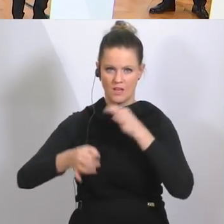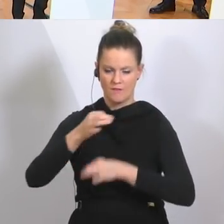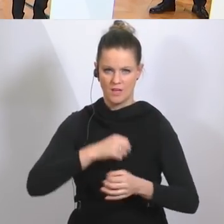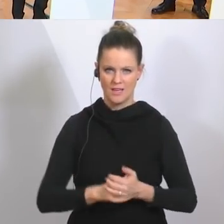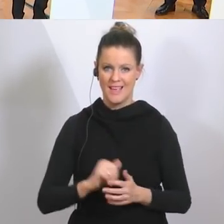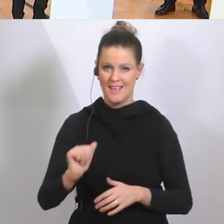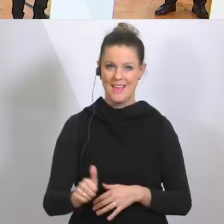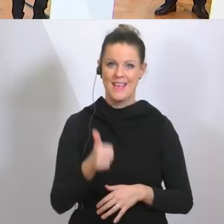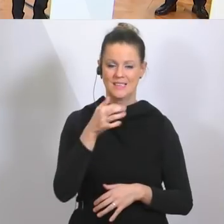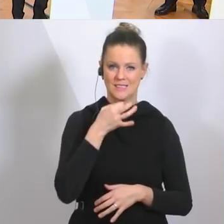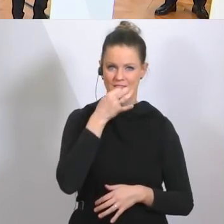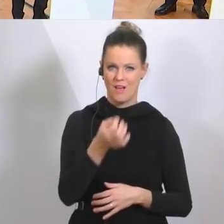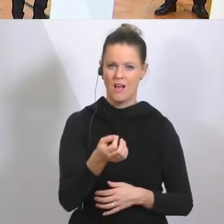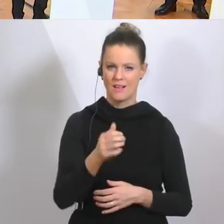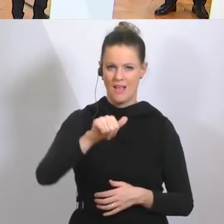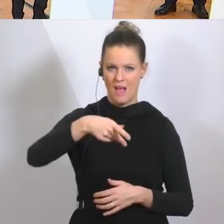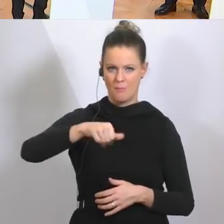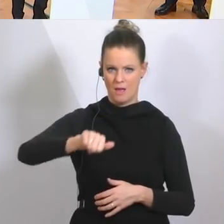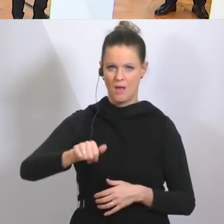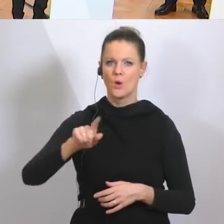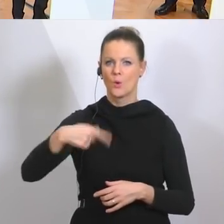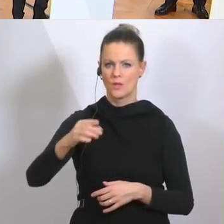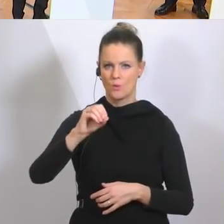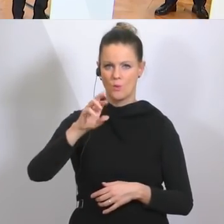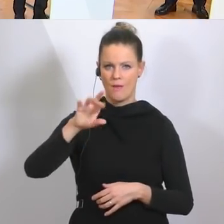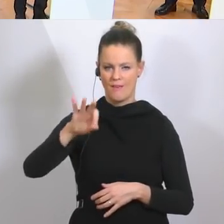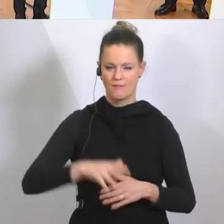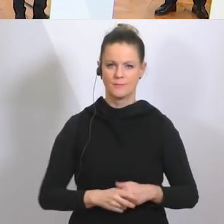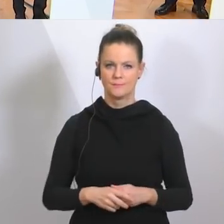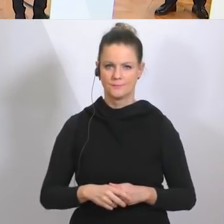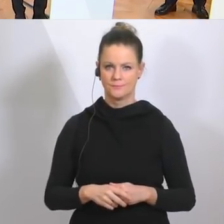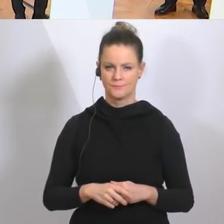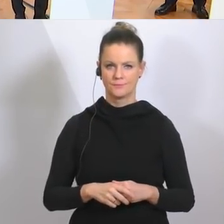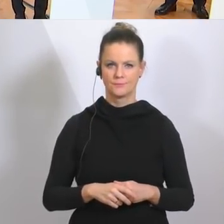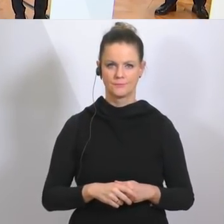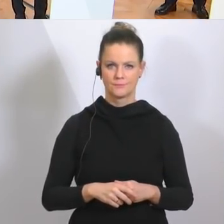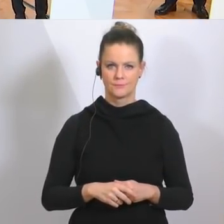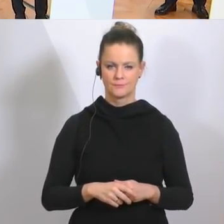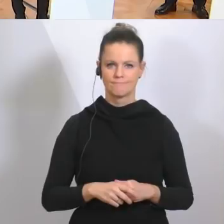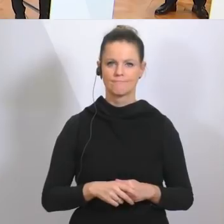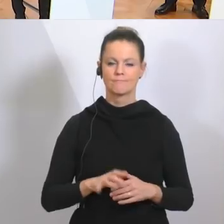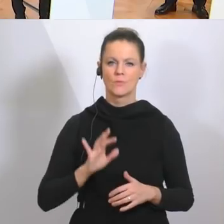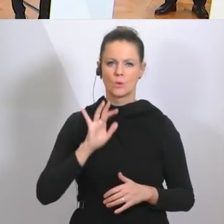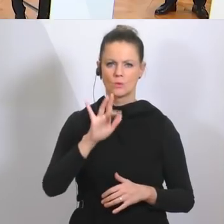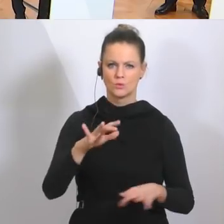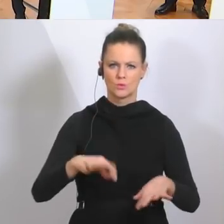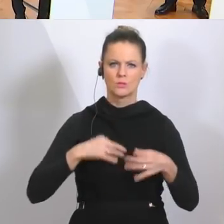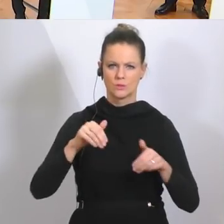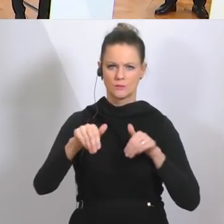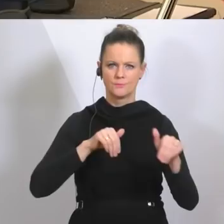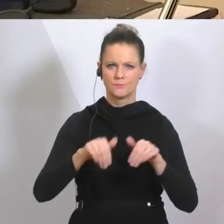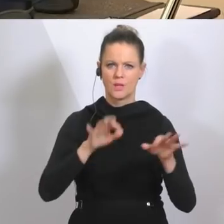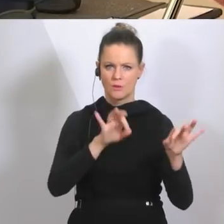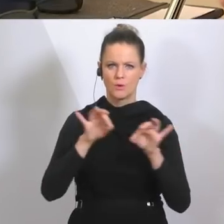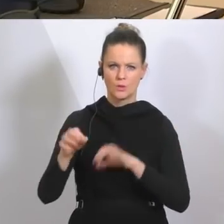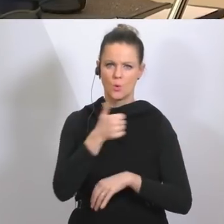Die erste Frage, eine Frage von der APA und dann vom ORF. Bitteschön. Eine Frage an den Gesundheitsminister. Die Verordnung